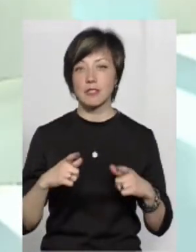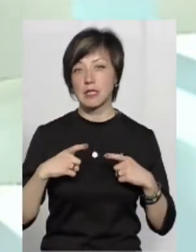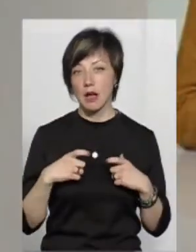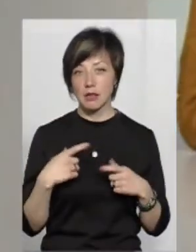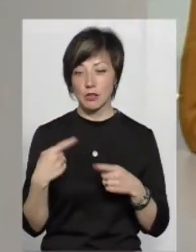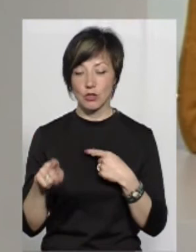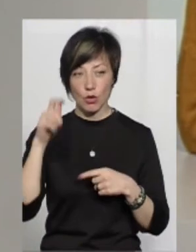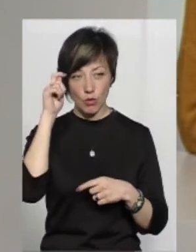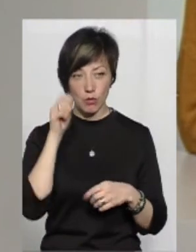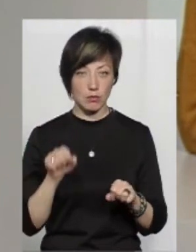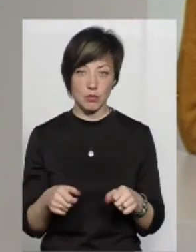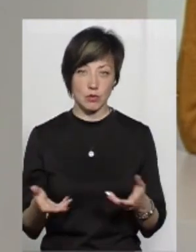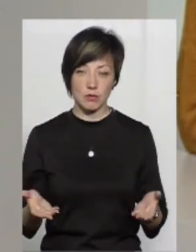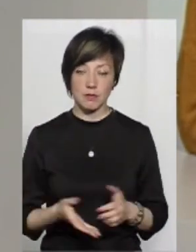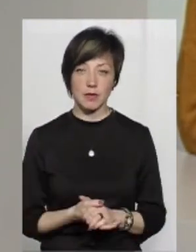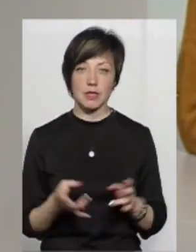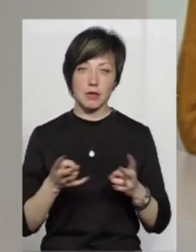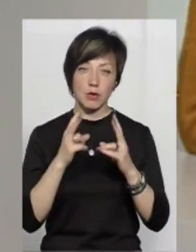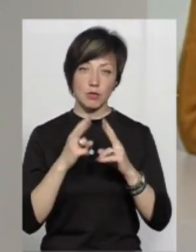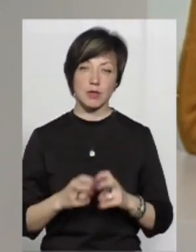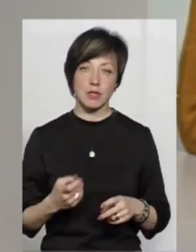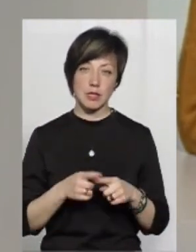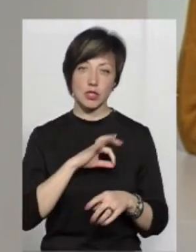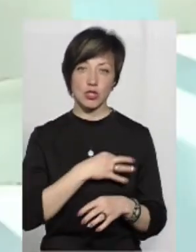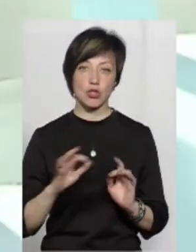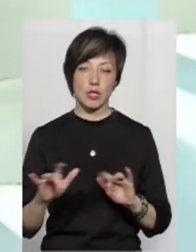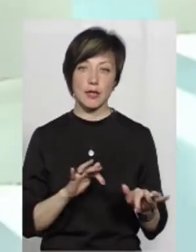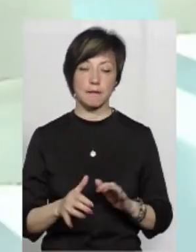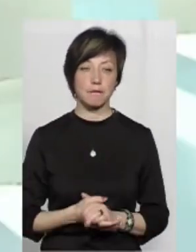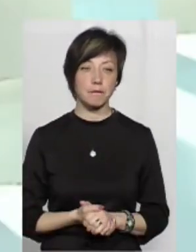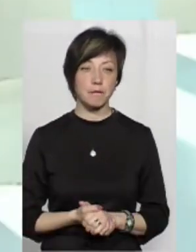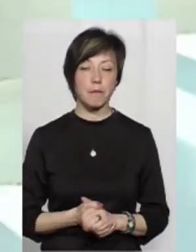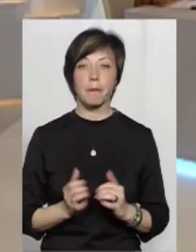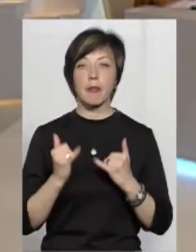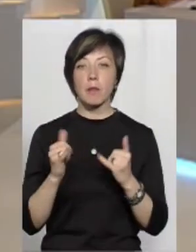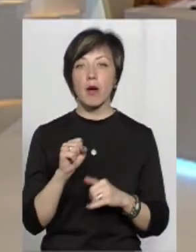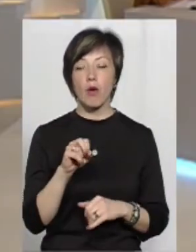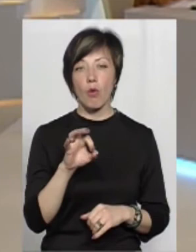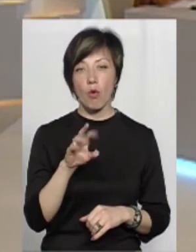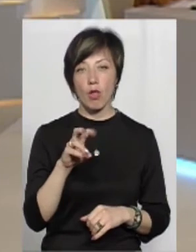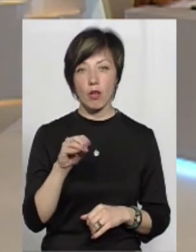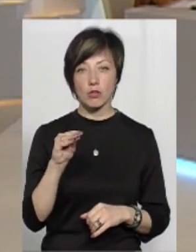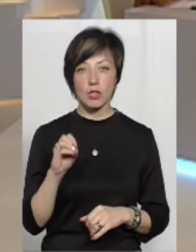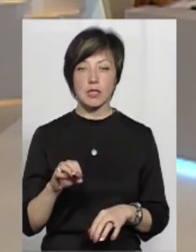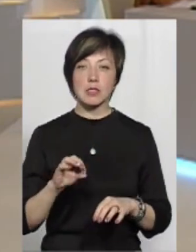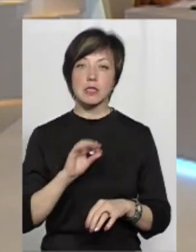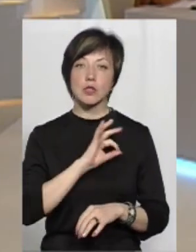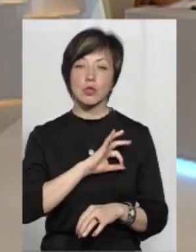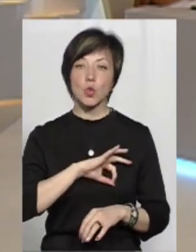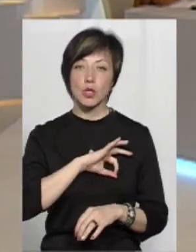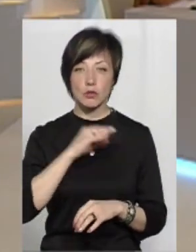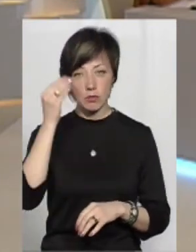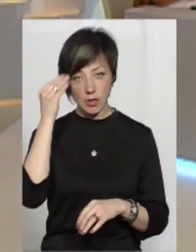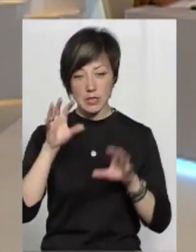боку тих інших хлопців. Ну, це треба, це слідчі дії. Пане Олеже, а от із правової точки зору, як у законний